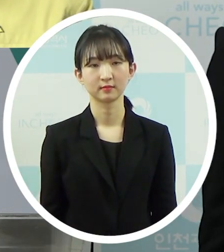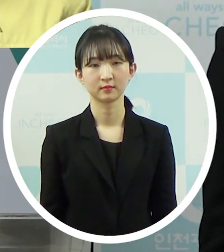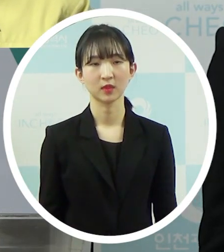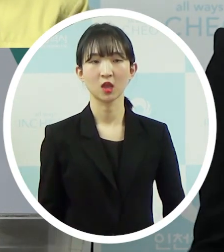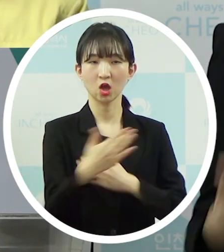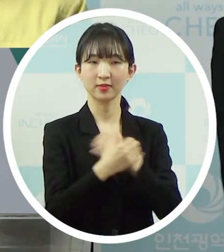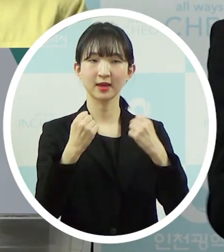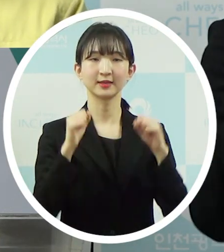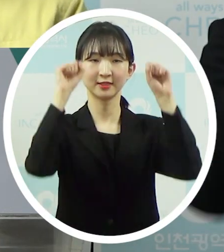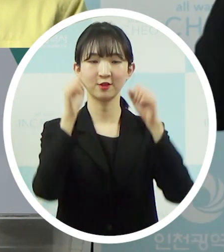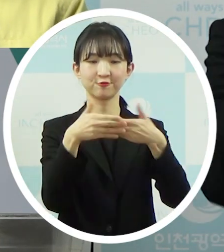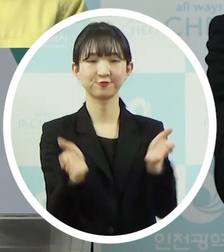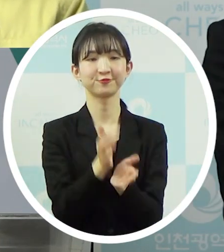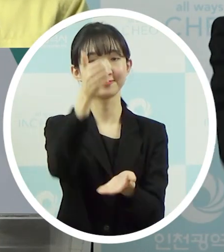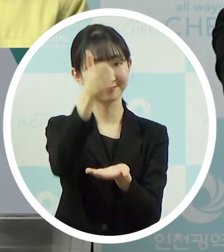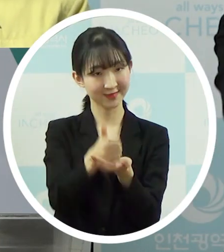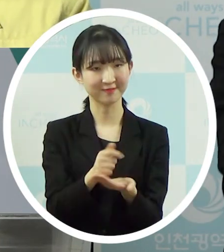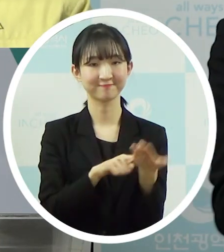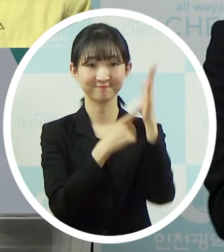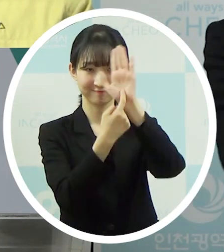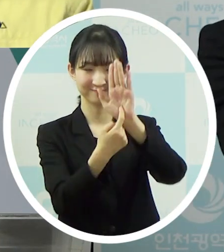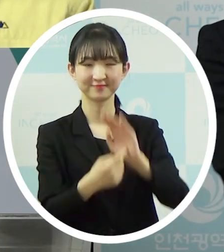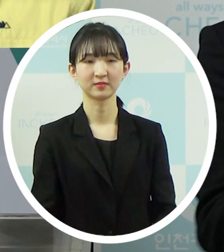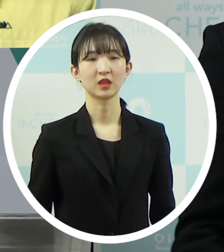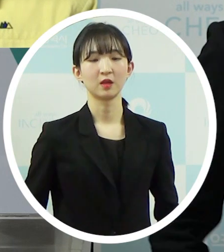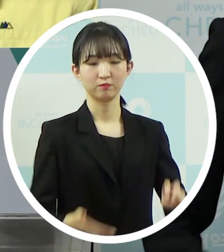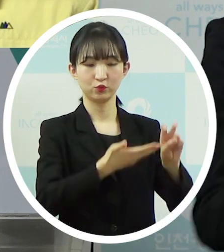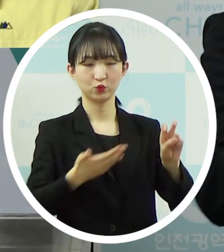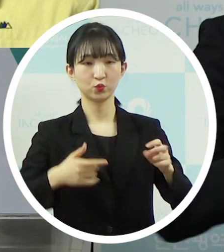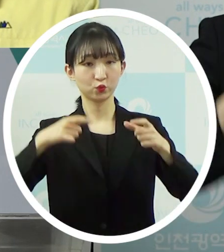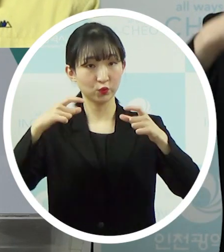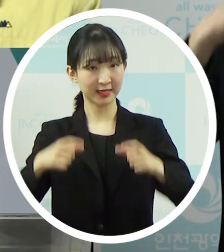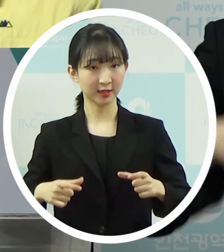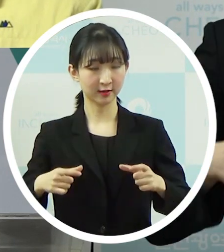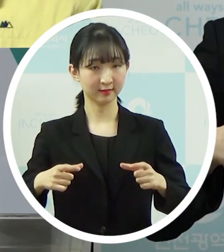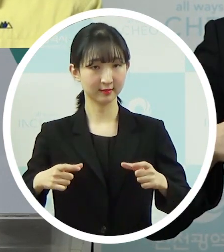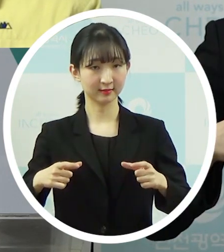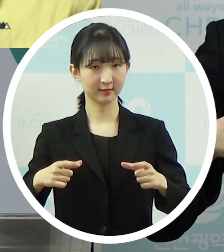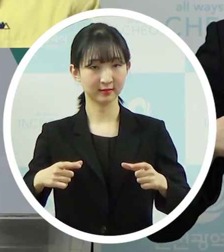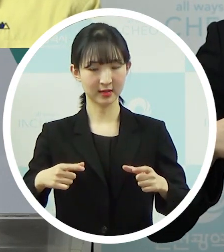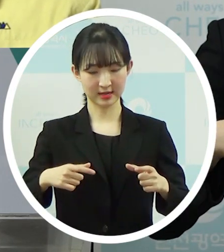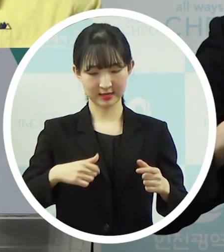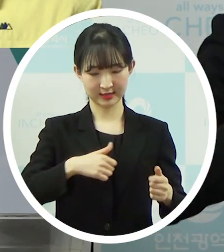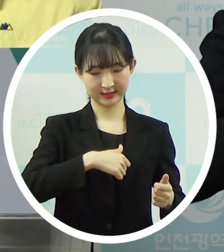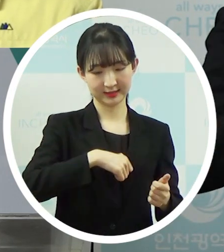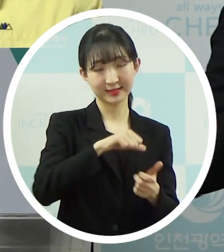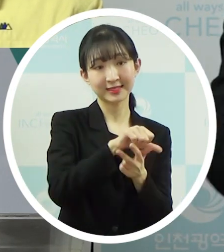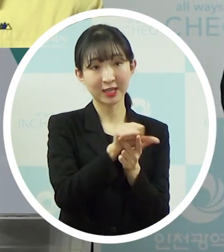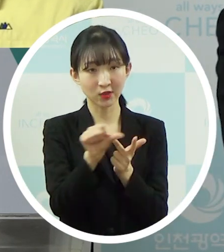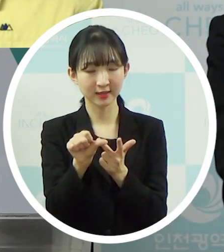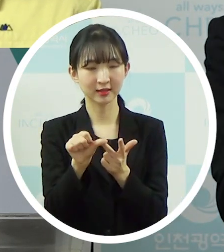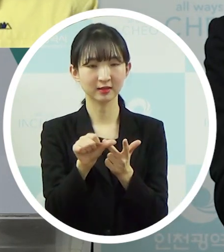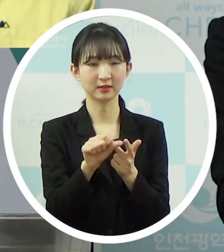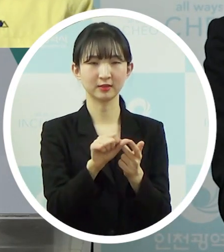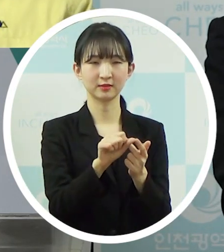건강체육국장 박근혜입니다. 미출구에서 이제 자녀들은 23시 30분에 했는데요.